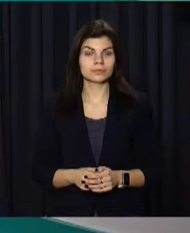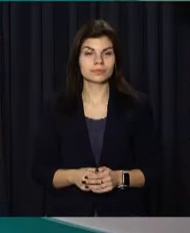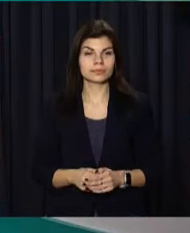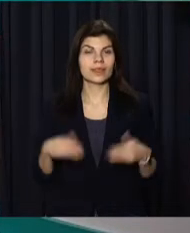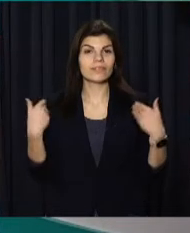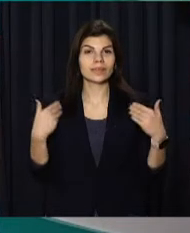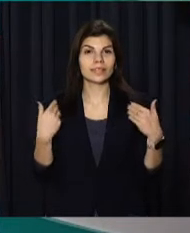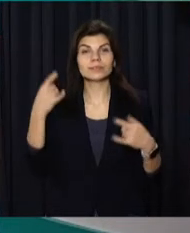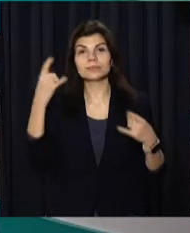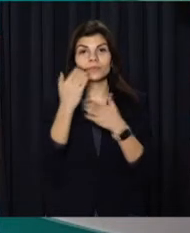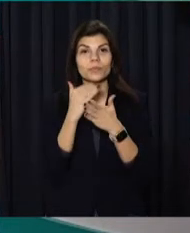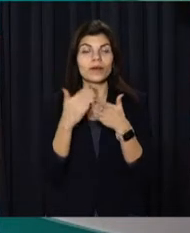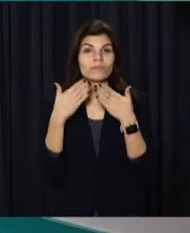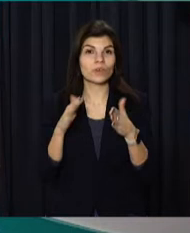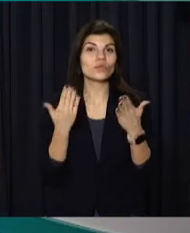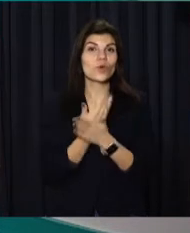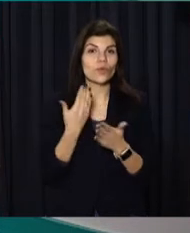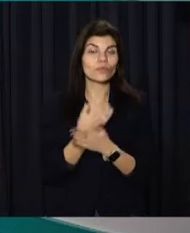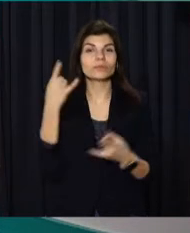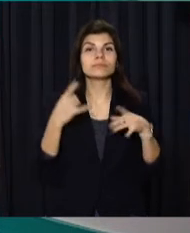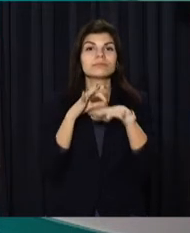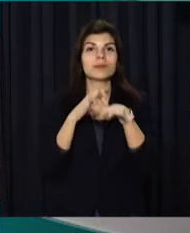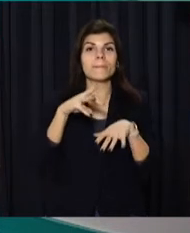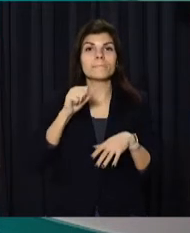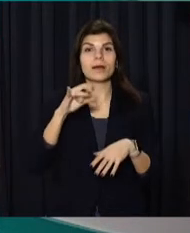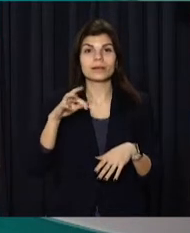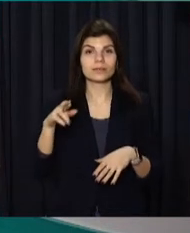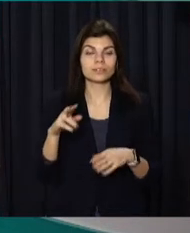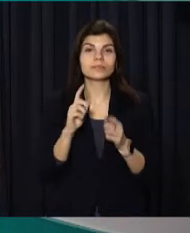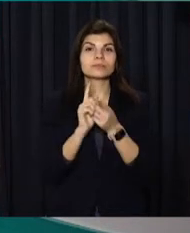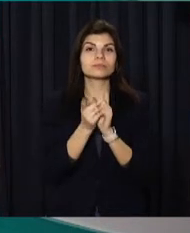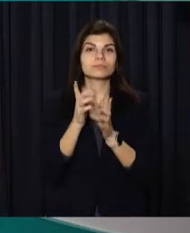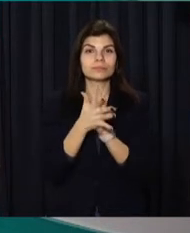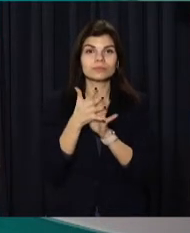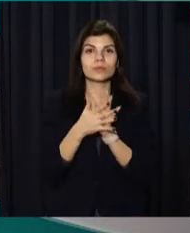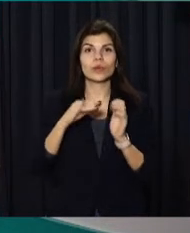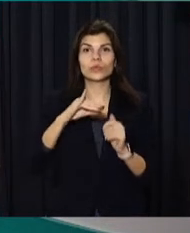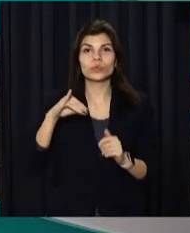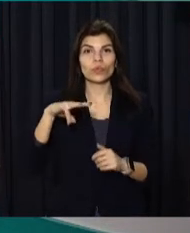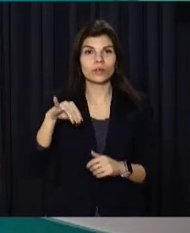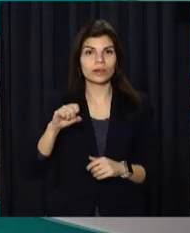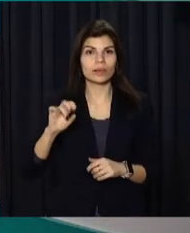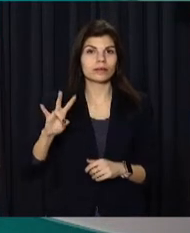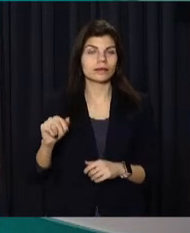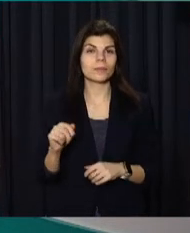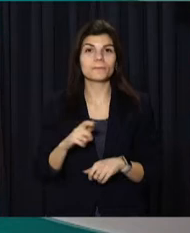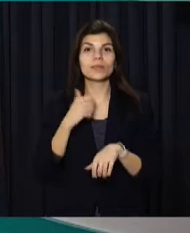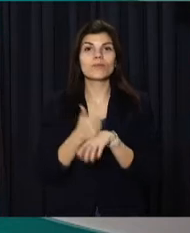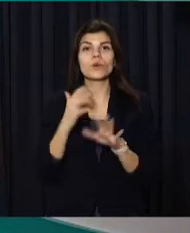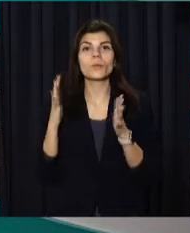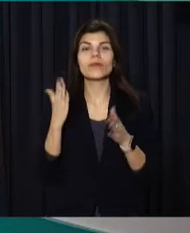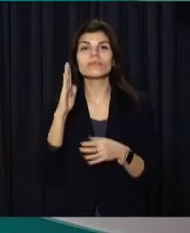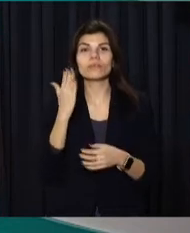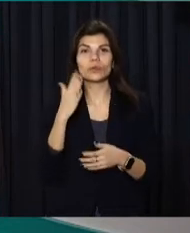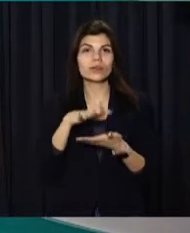Вітаю на відкритому час новин. З вами працюють Марія Требушенко та сурдоперекладачка Юліана Пуговкіна. І про події